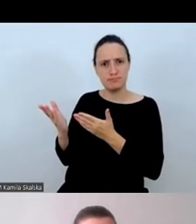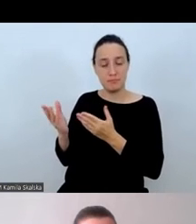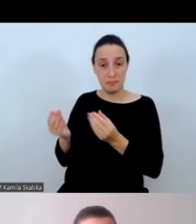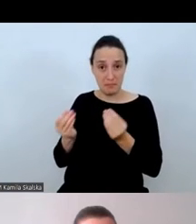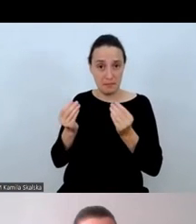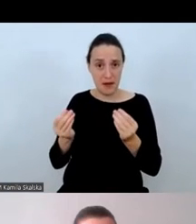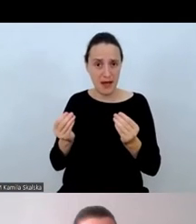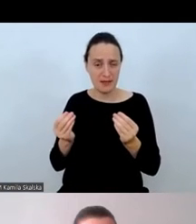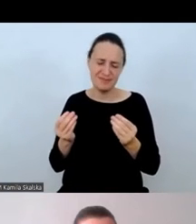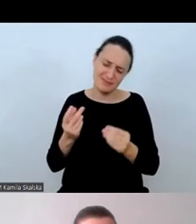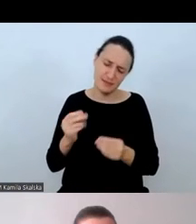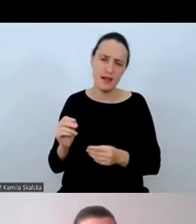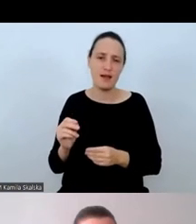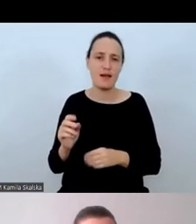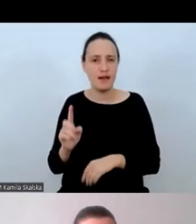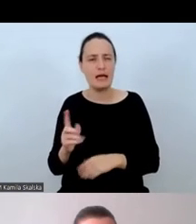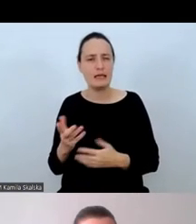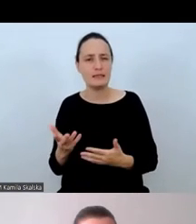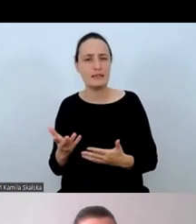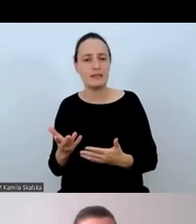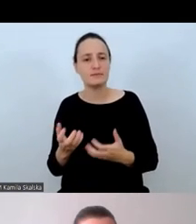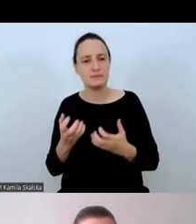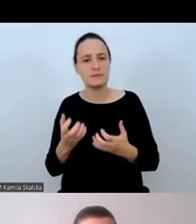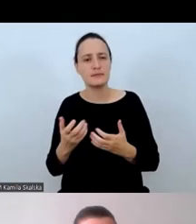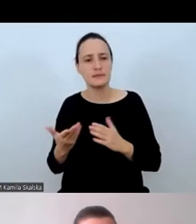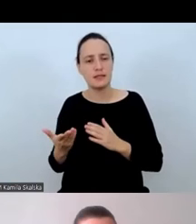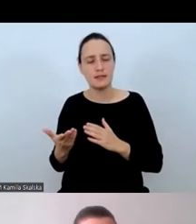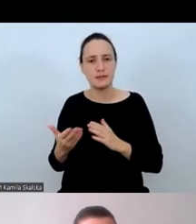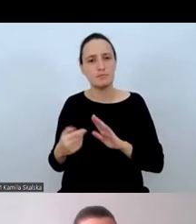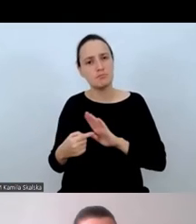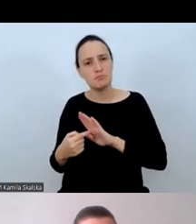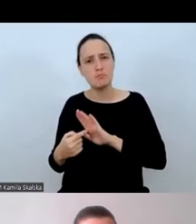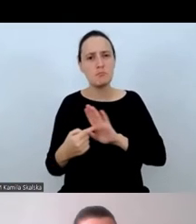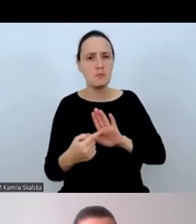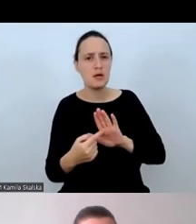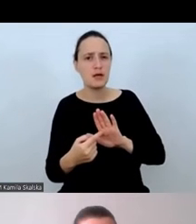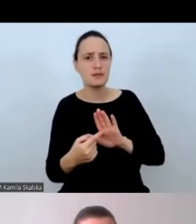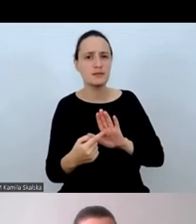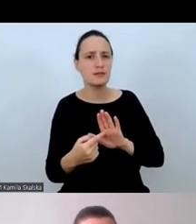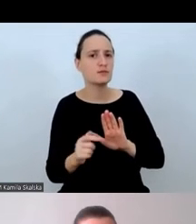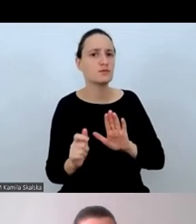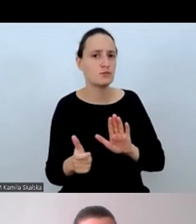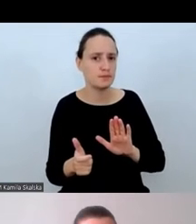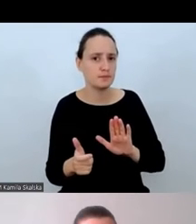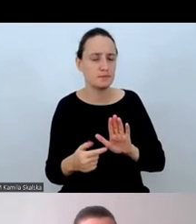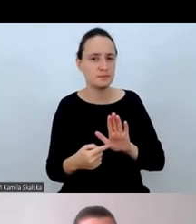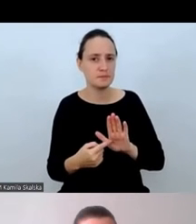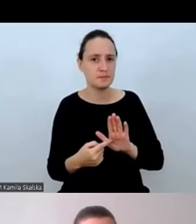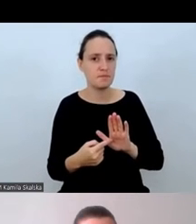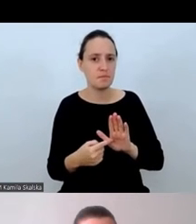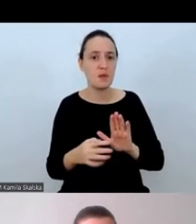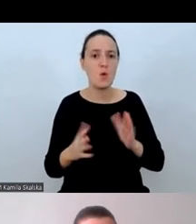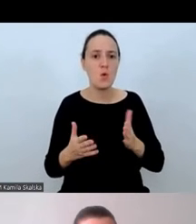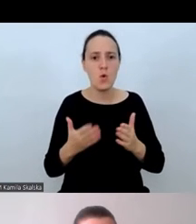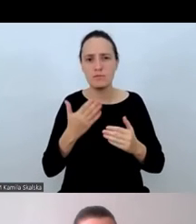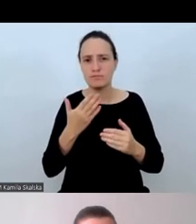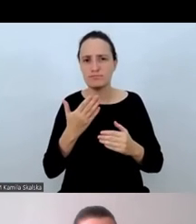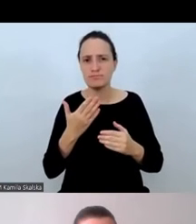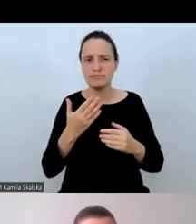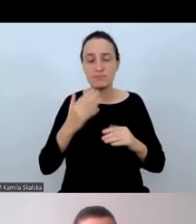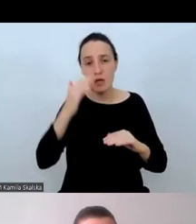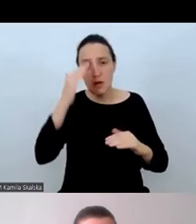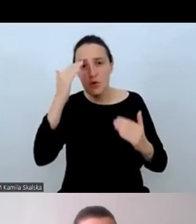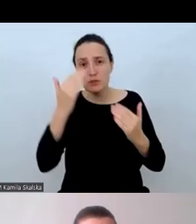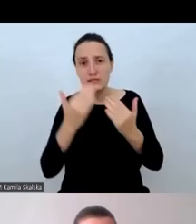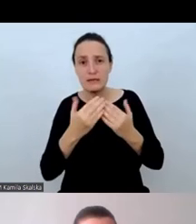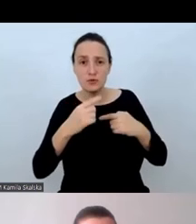wskazać procesy kognitywne